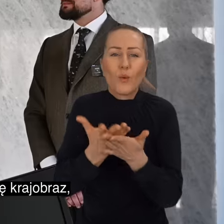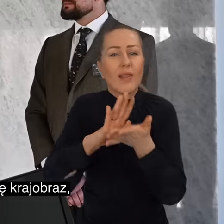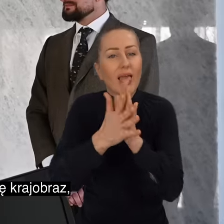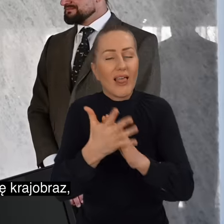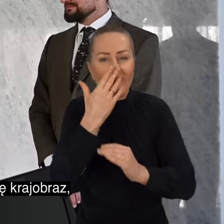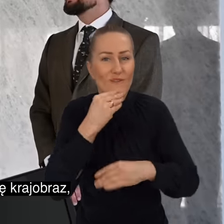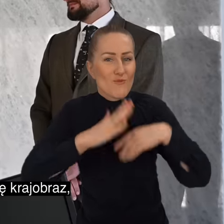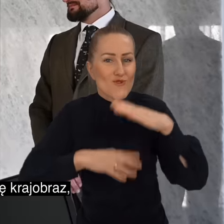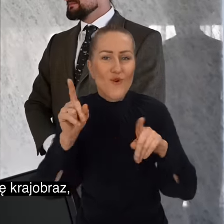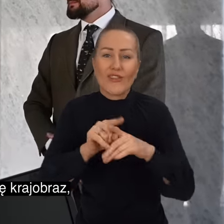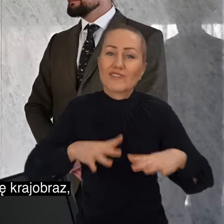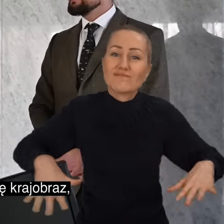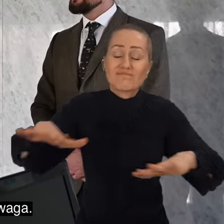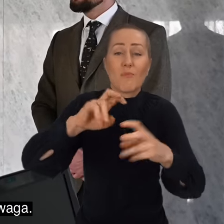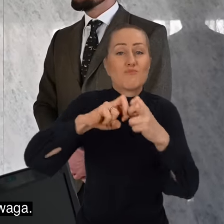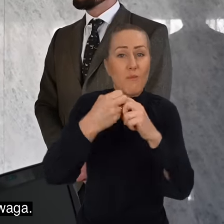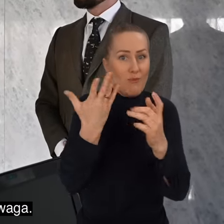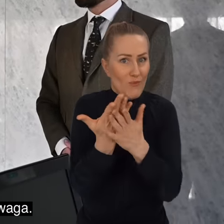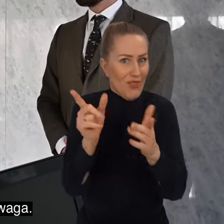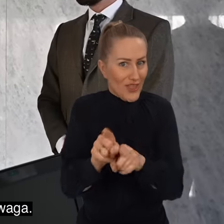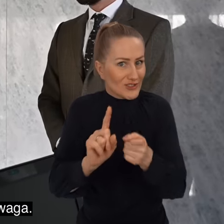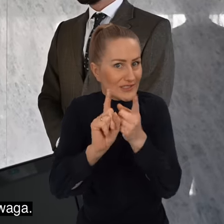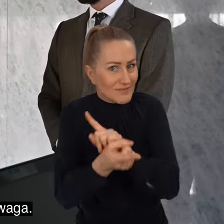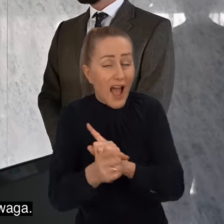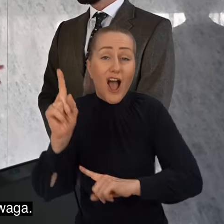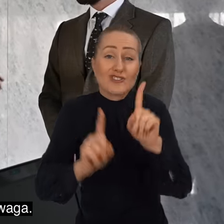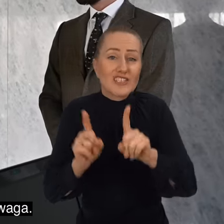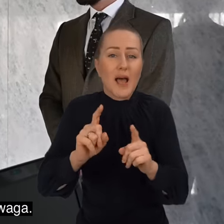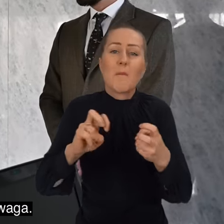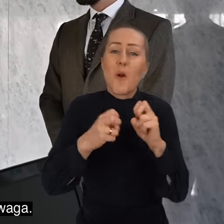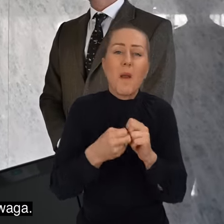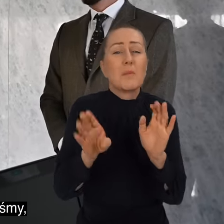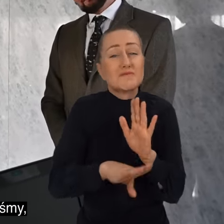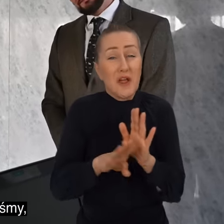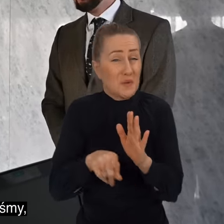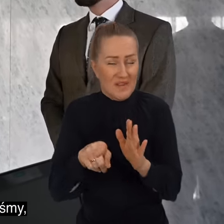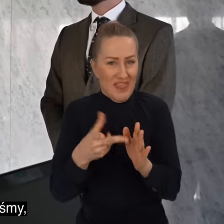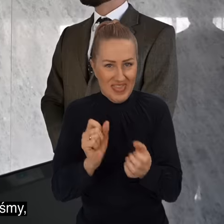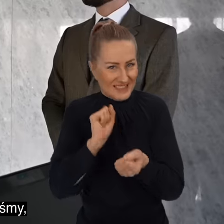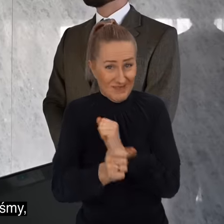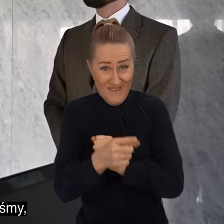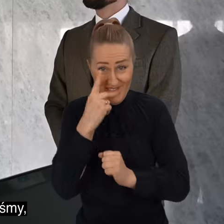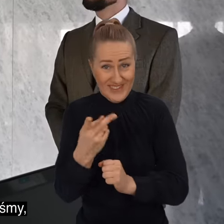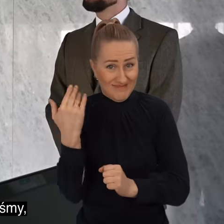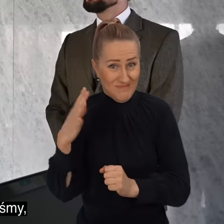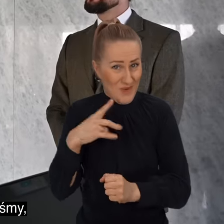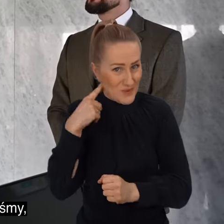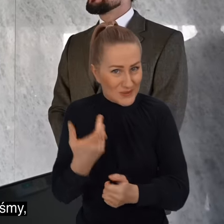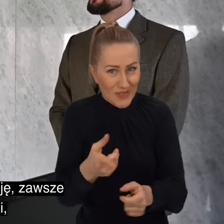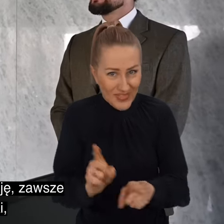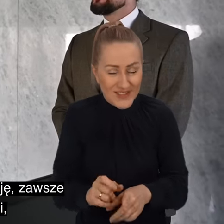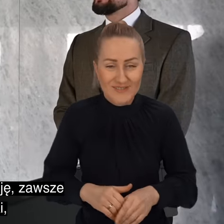się krajobraz, zmieniają się problemy. Czasami nie zmienia się ich waga, tak jak przed chwilą słyszeliśmy.